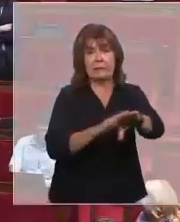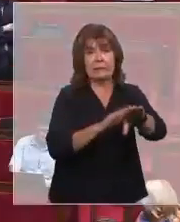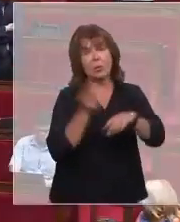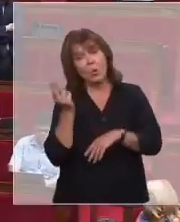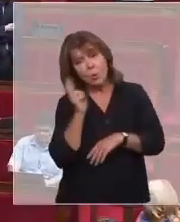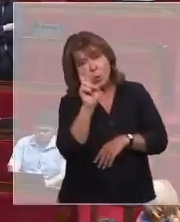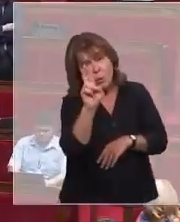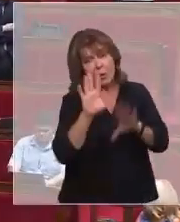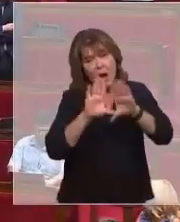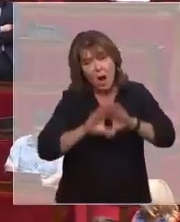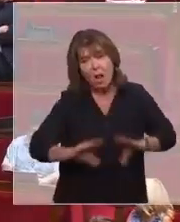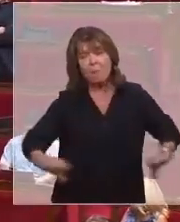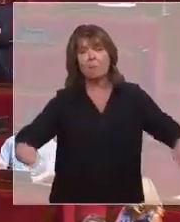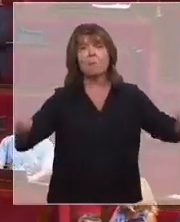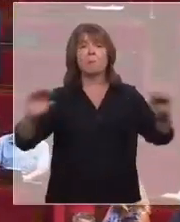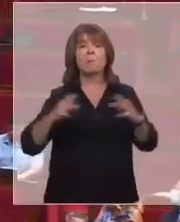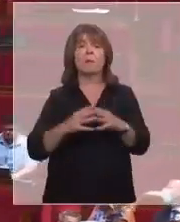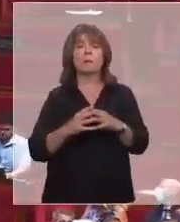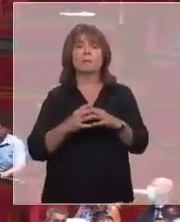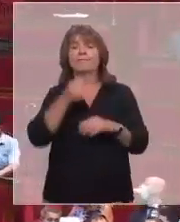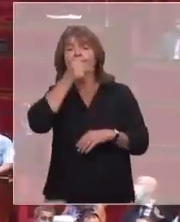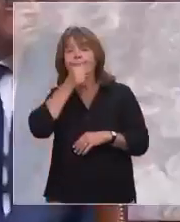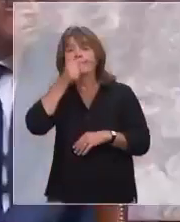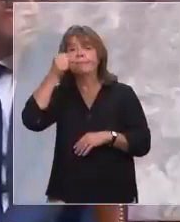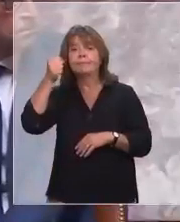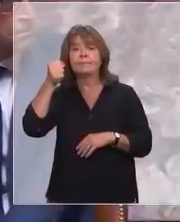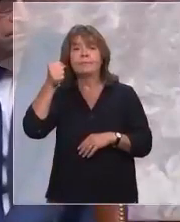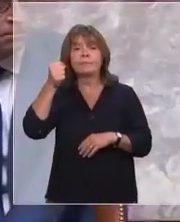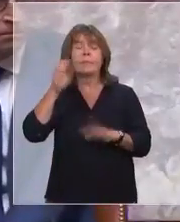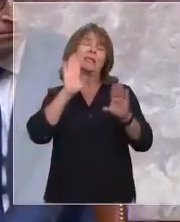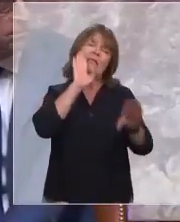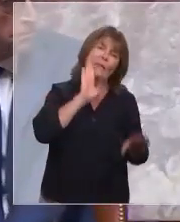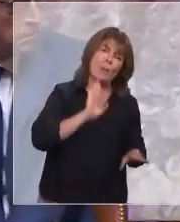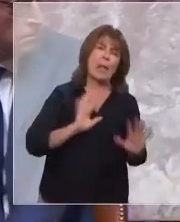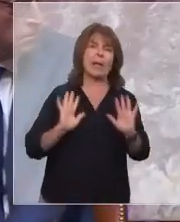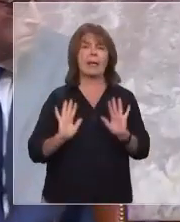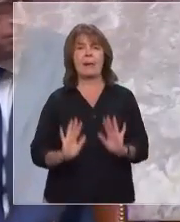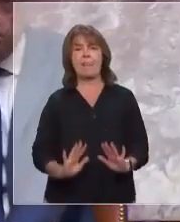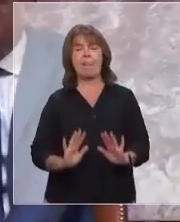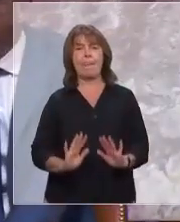retrouver votre calme. La parole est à... S'il vous plaît.